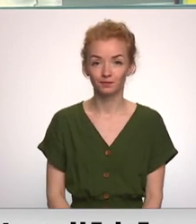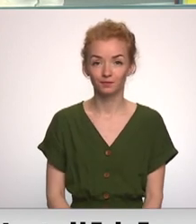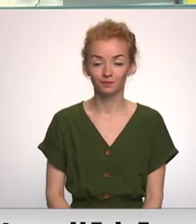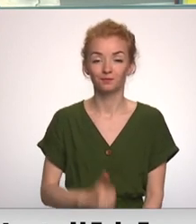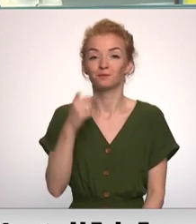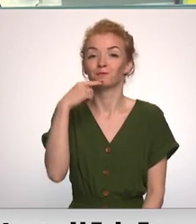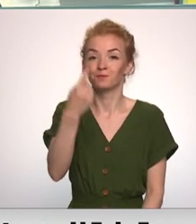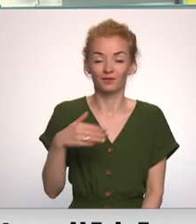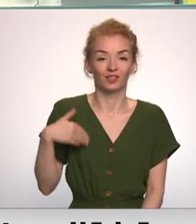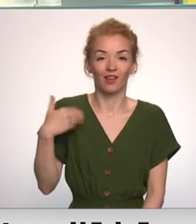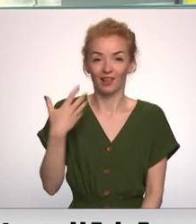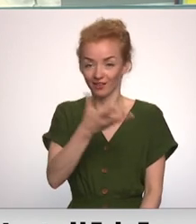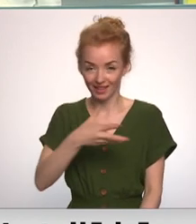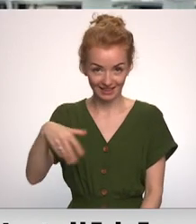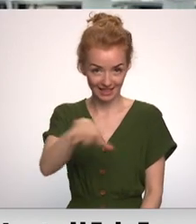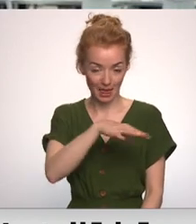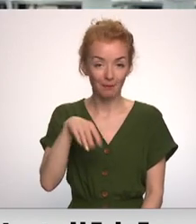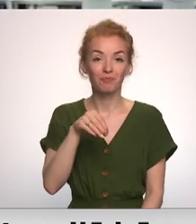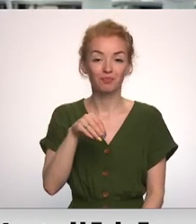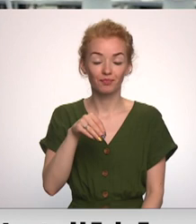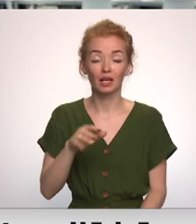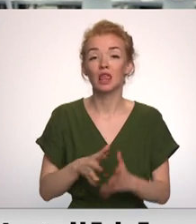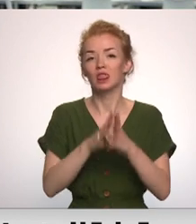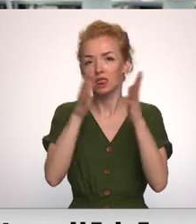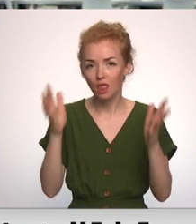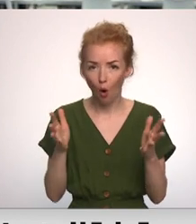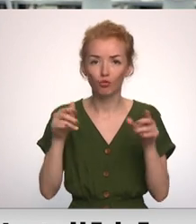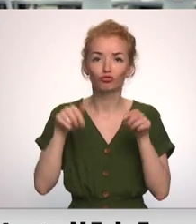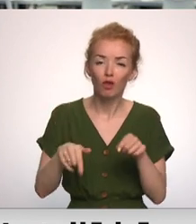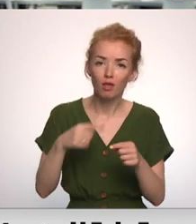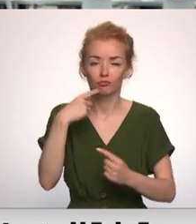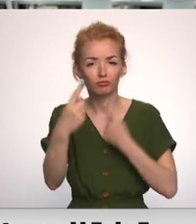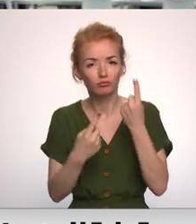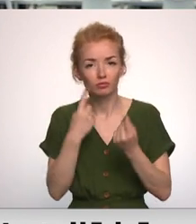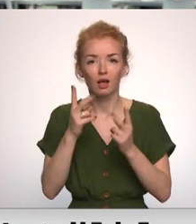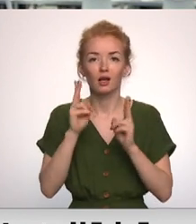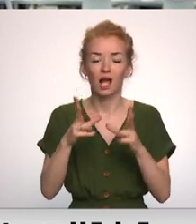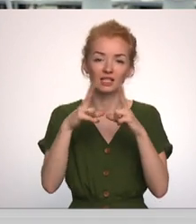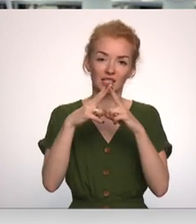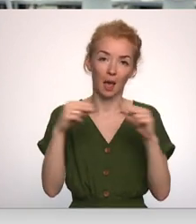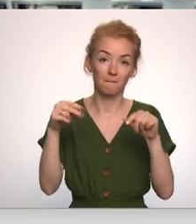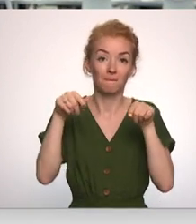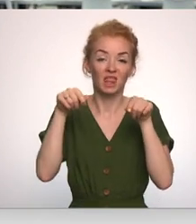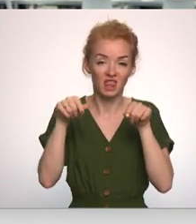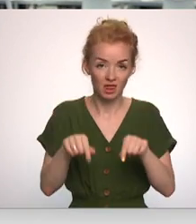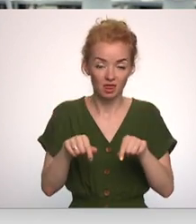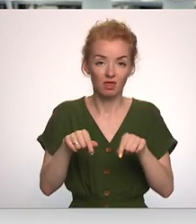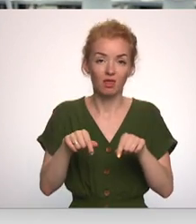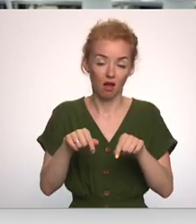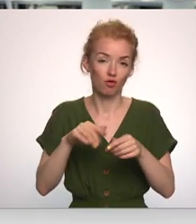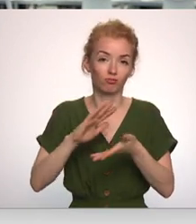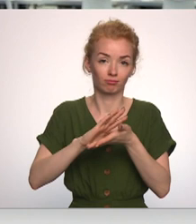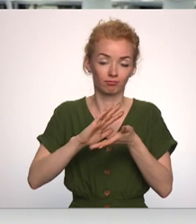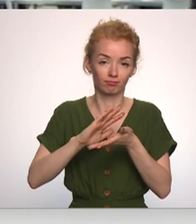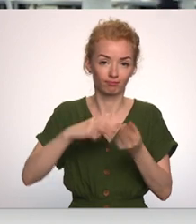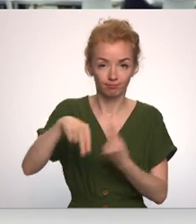Sveiki, Laura, sveicināli skatītāji! Jā, daudz šeit ar izskanu vērtējumi, ka šī samita retorika, tā ir skaitā arī stratēģijā,